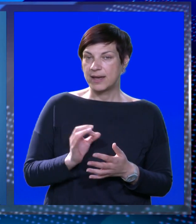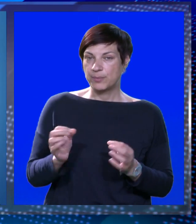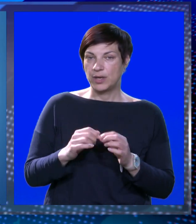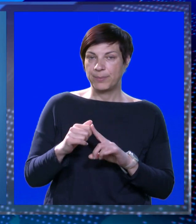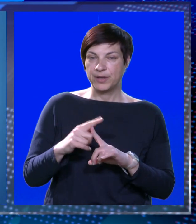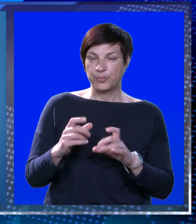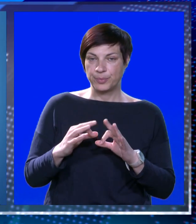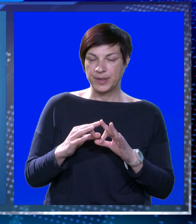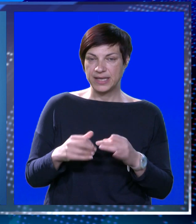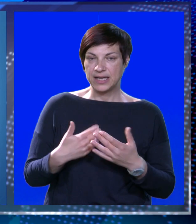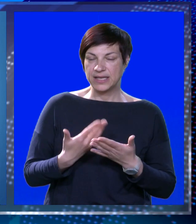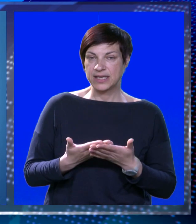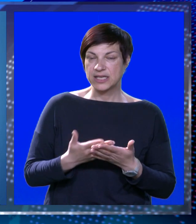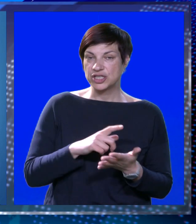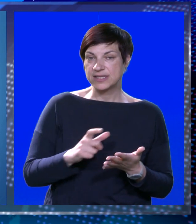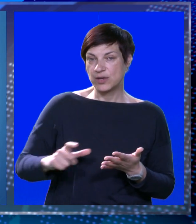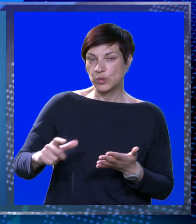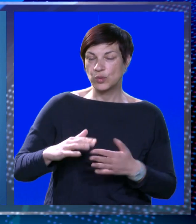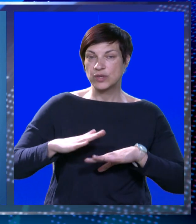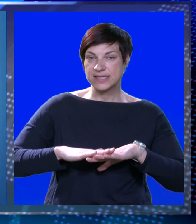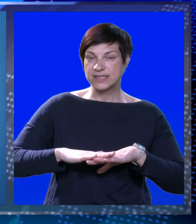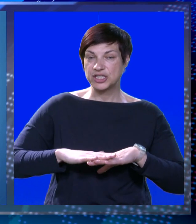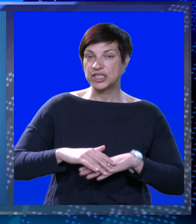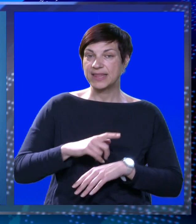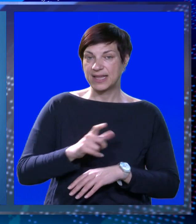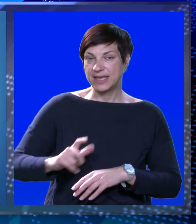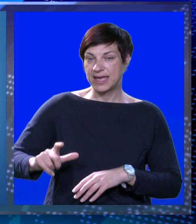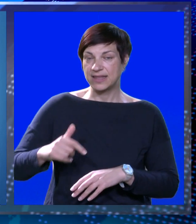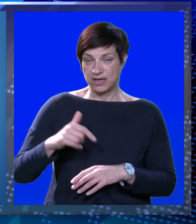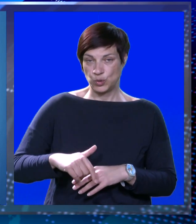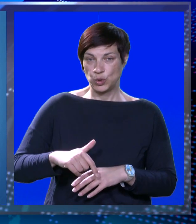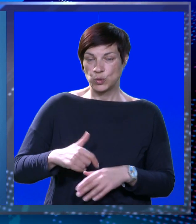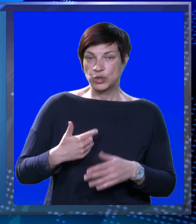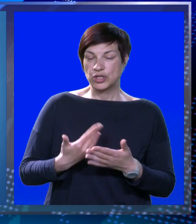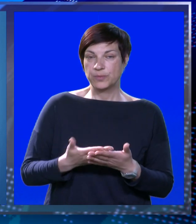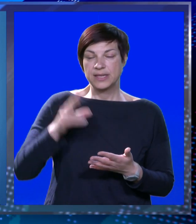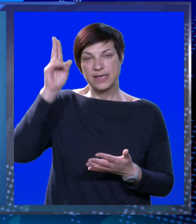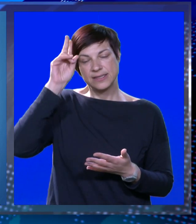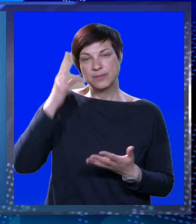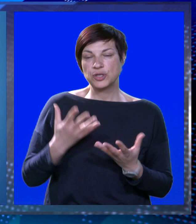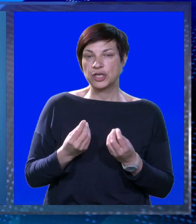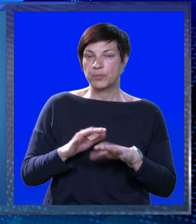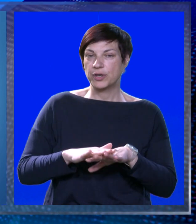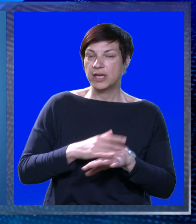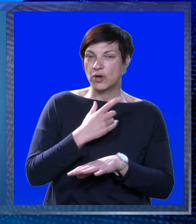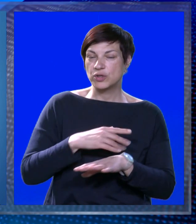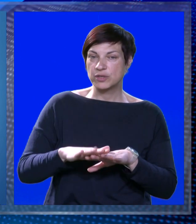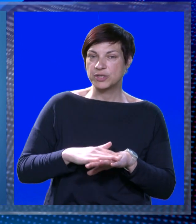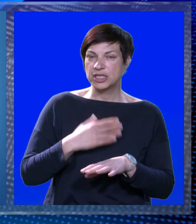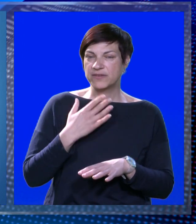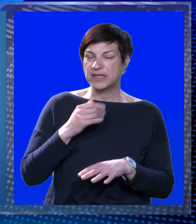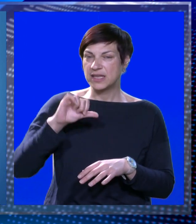najpoboljnije biometeorološke prilike će se uz jugo zadržavati na Jadranu osobito južnom gdje se i dalje može kod mnogih ljudi